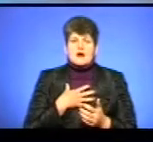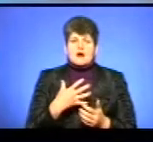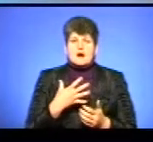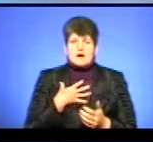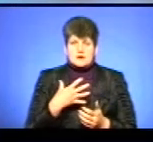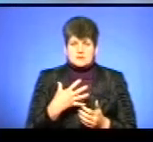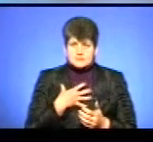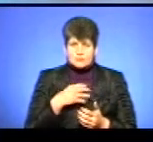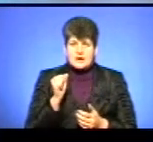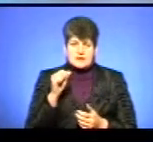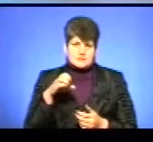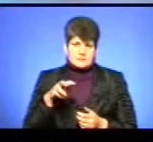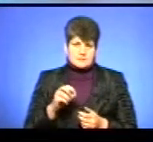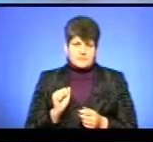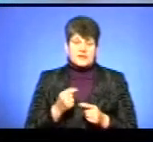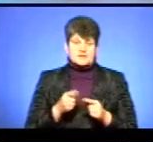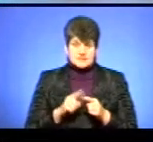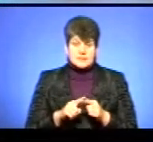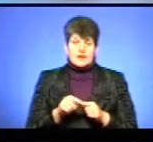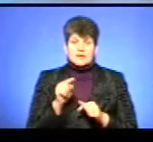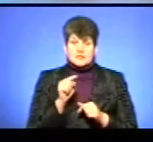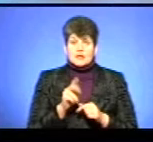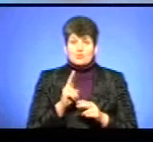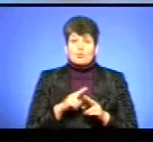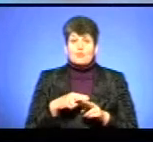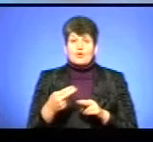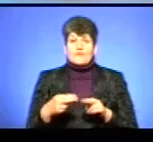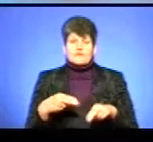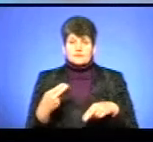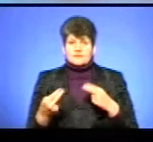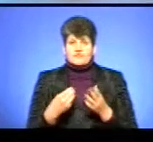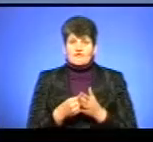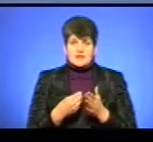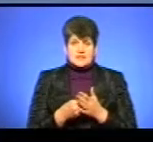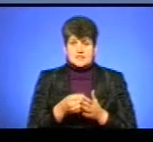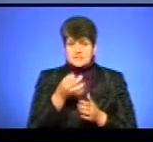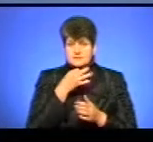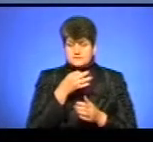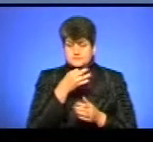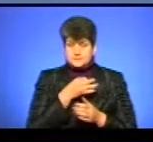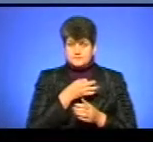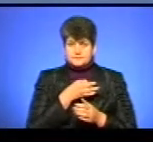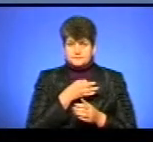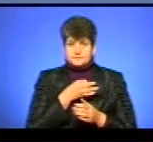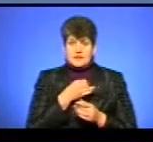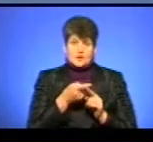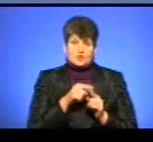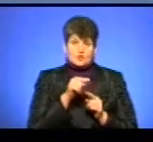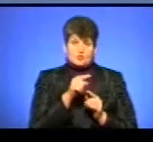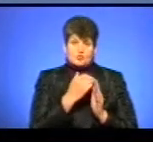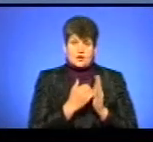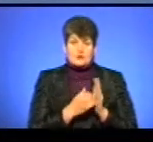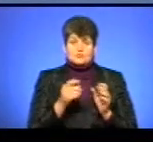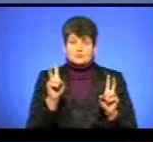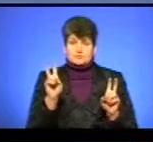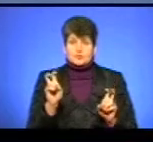Саме ті нозології, вони відшкодовують вартість лікарських засобів через дану програму